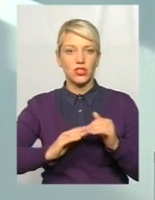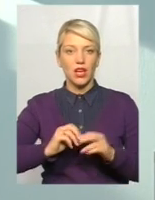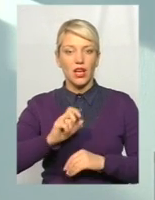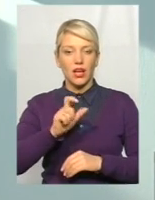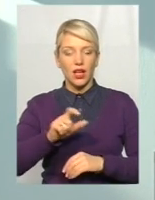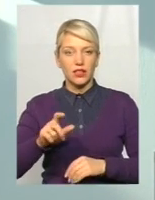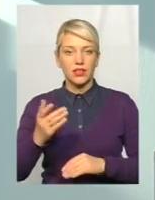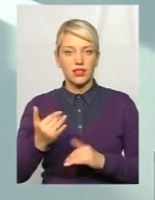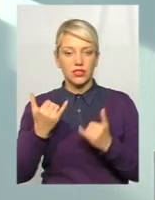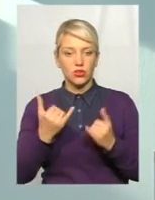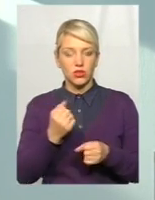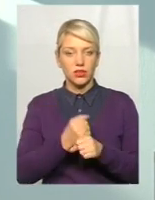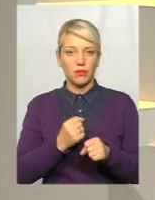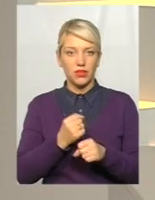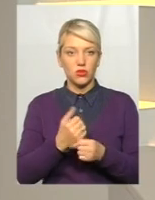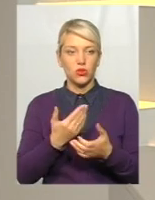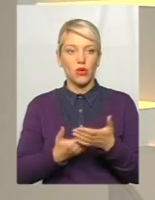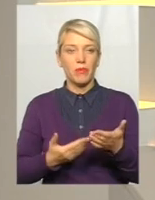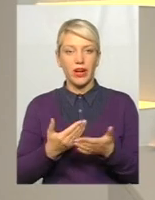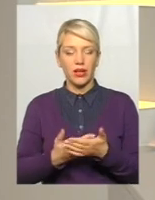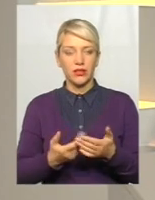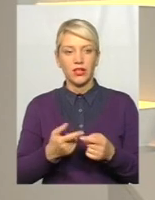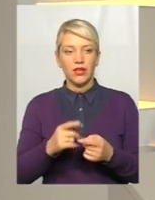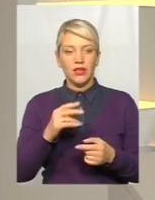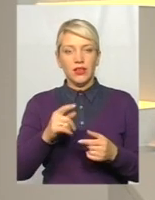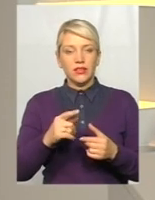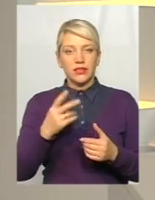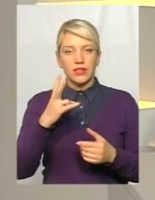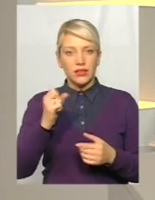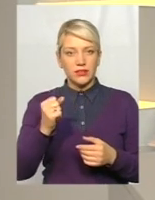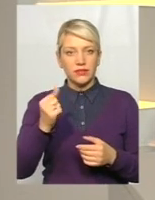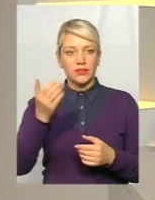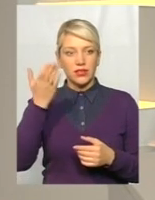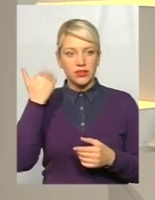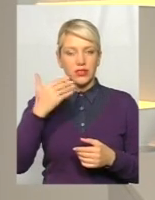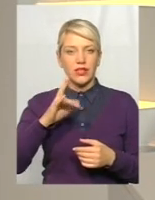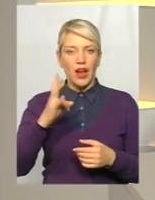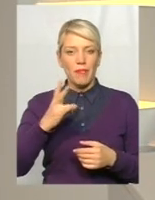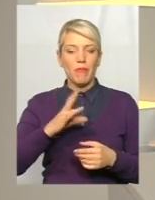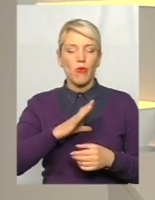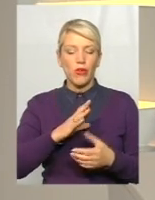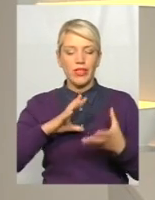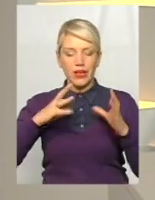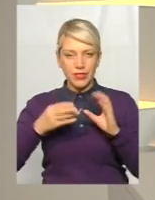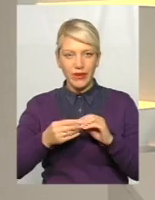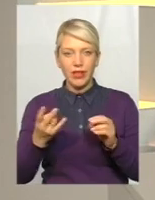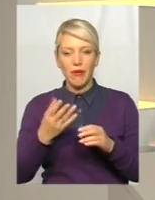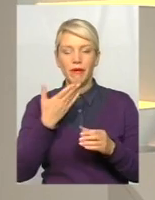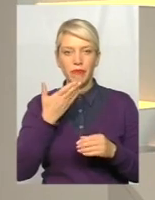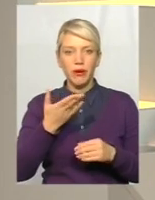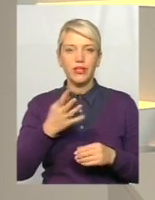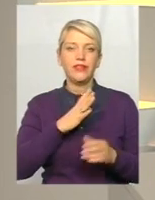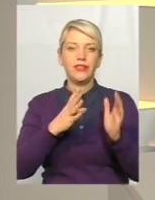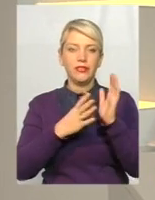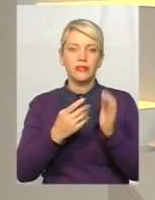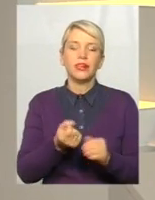зараз працюють? Ну, до прикладу, якщо на звіт раніше потрібно було декілька днів, нацять чоловік,